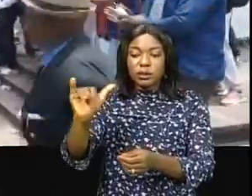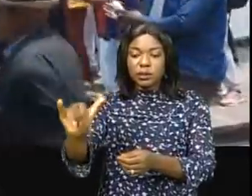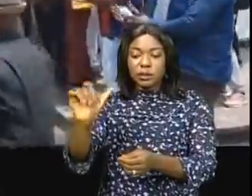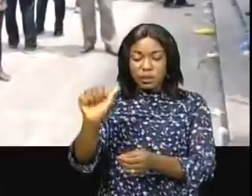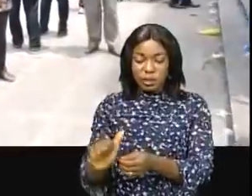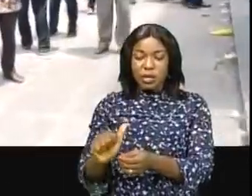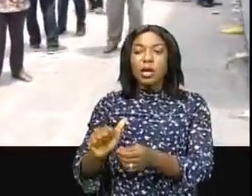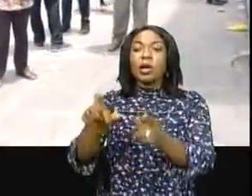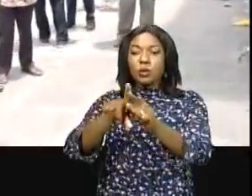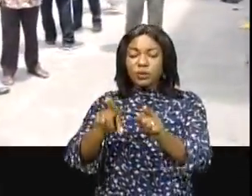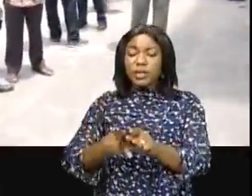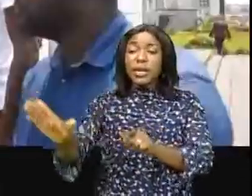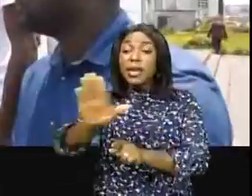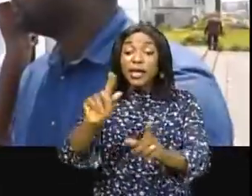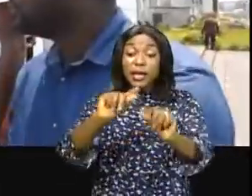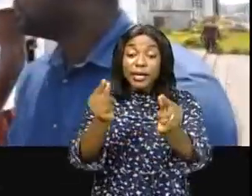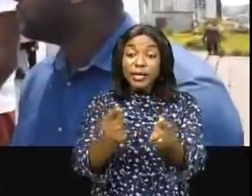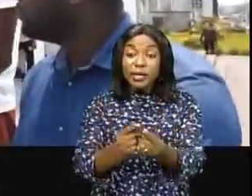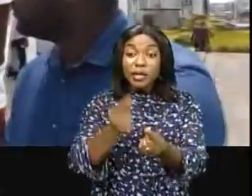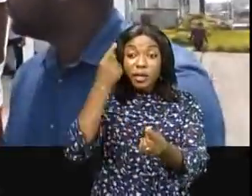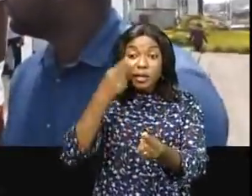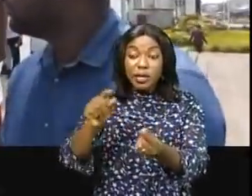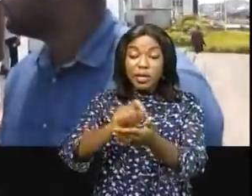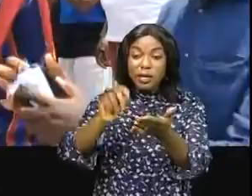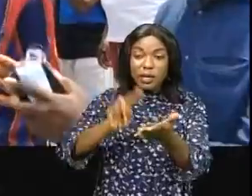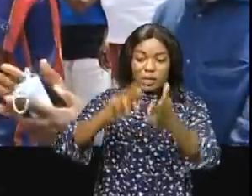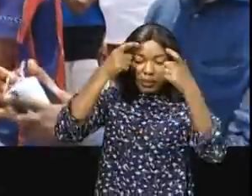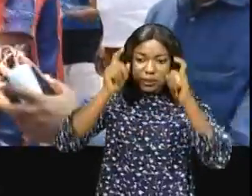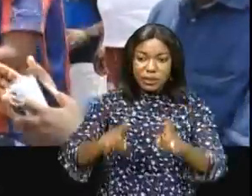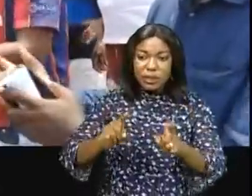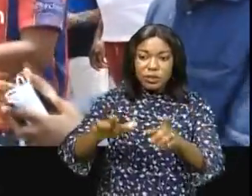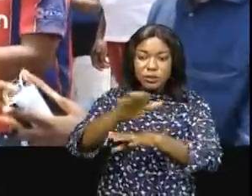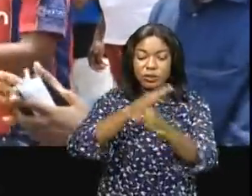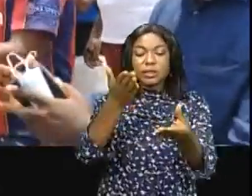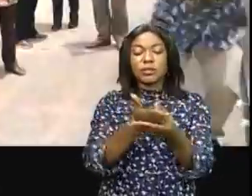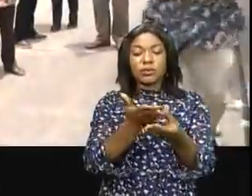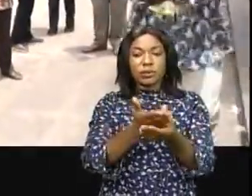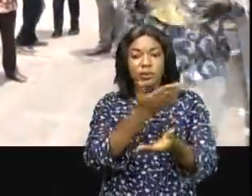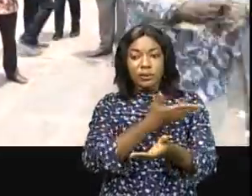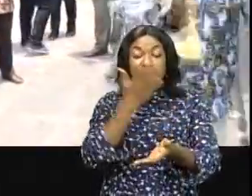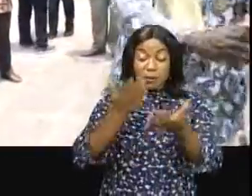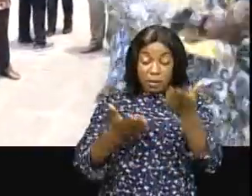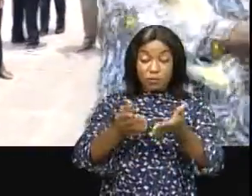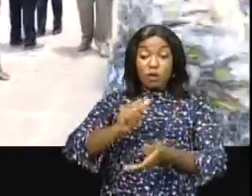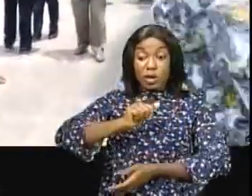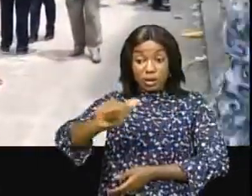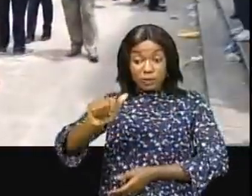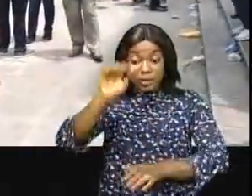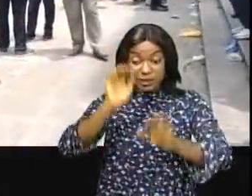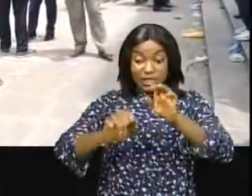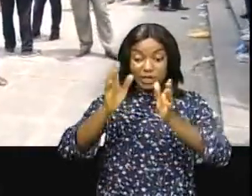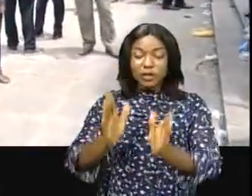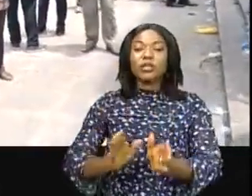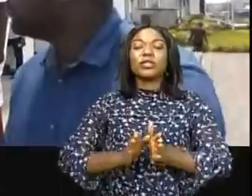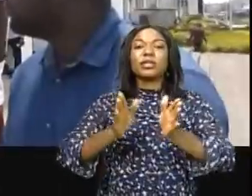seule leur équipe est attitrée de statuer et décider sur ces dossiers. Selon eux, le secrétaire général ayant